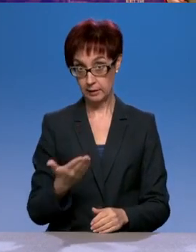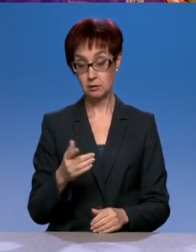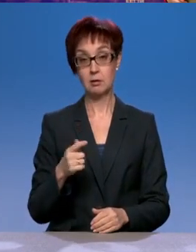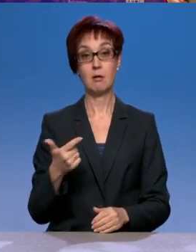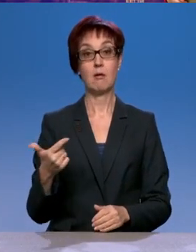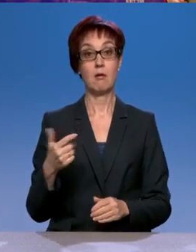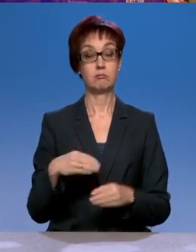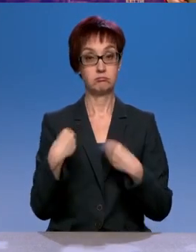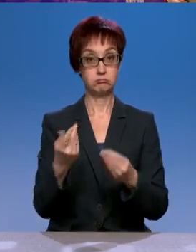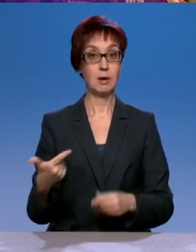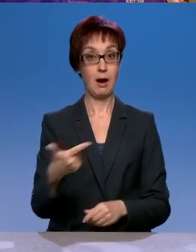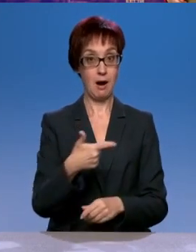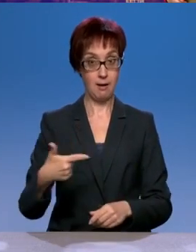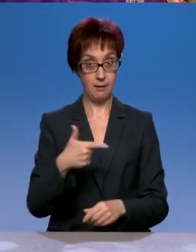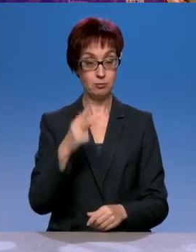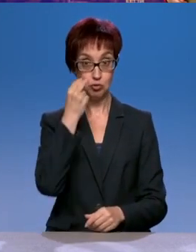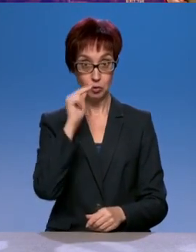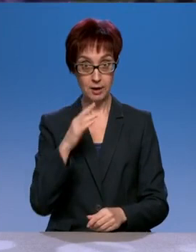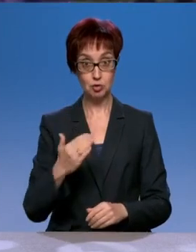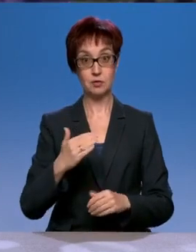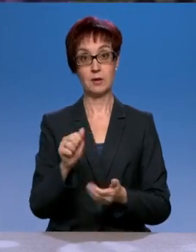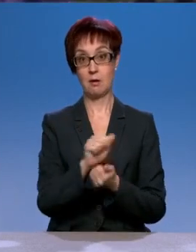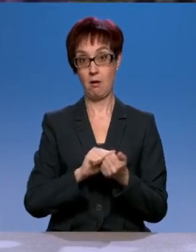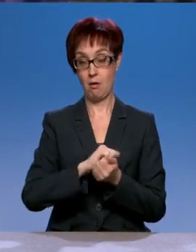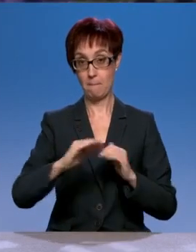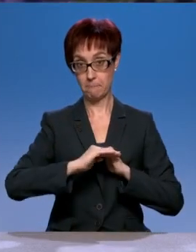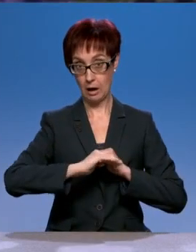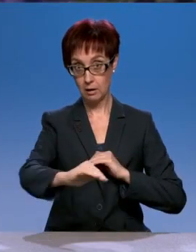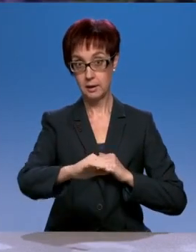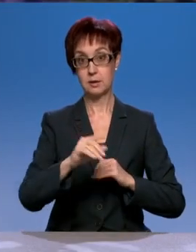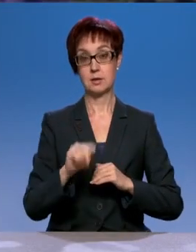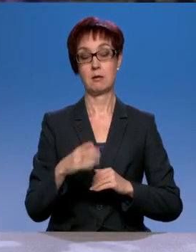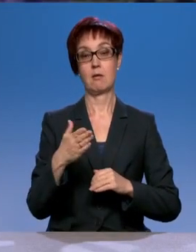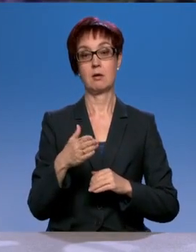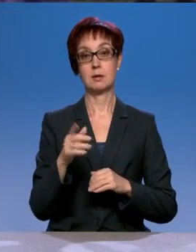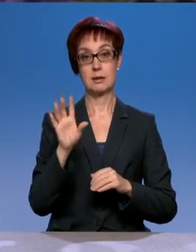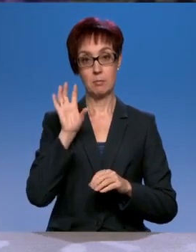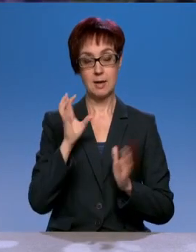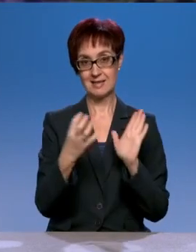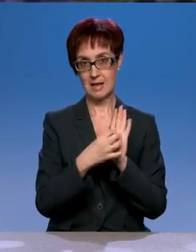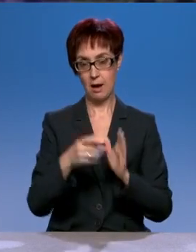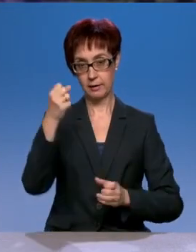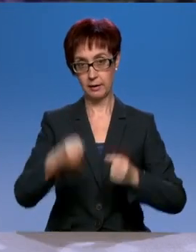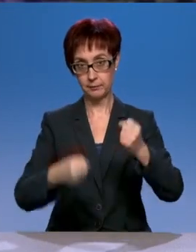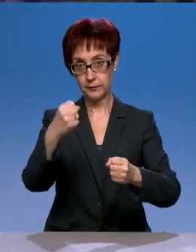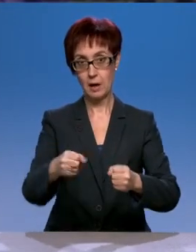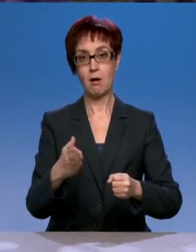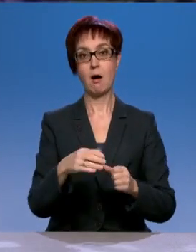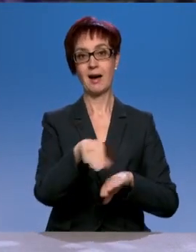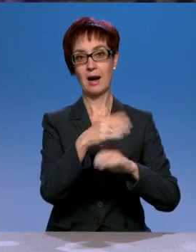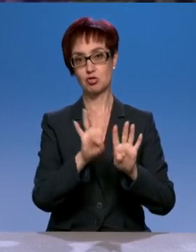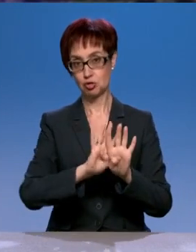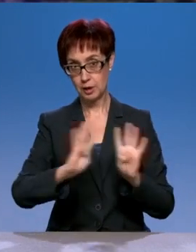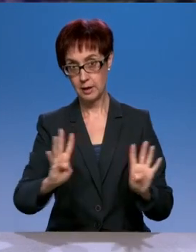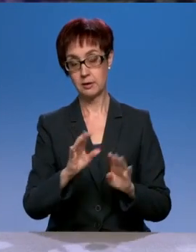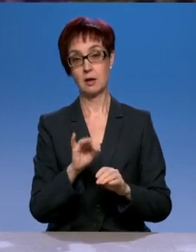качественное покрытие, наличие дорожных знаков, ограждений, всего остального. И государство ему